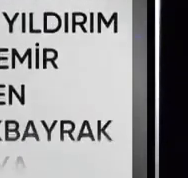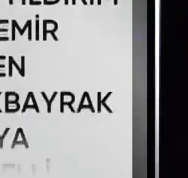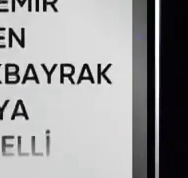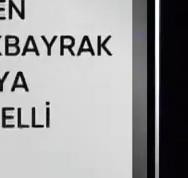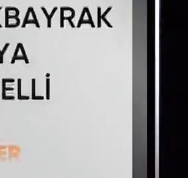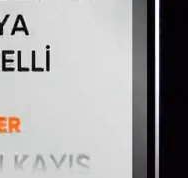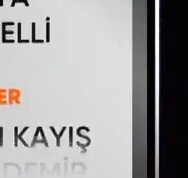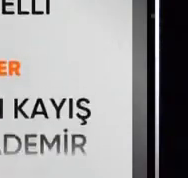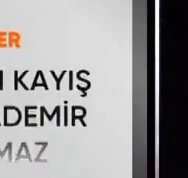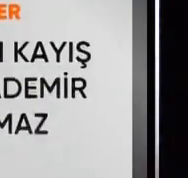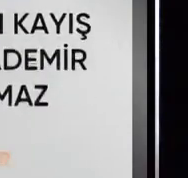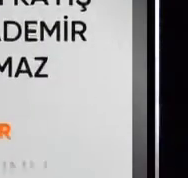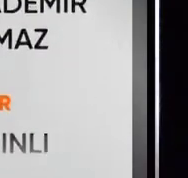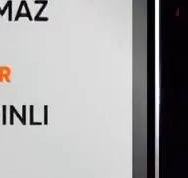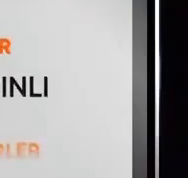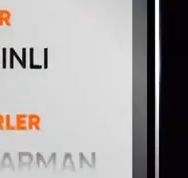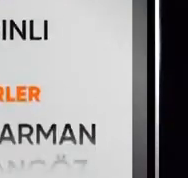Mültenimizin sonuna geldik.